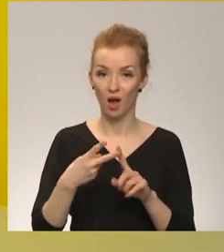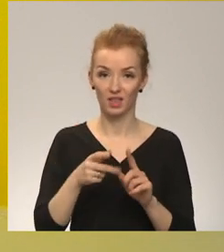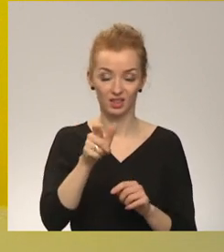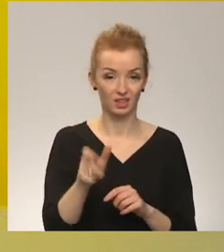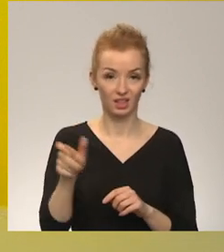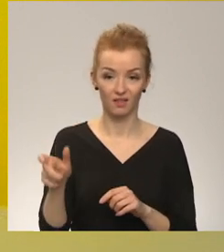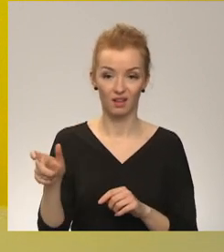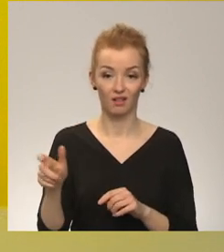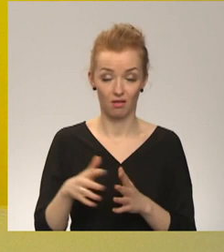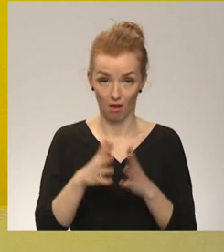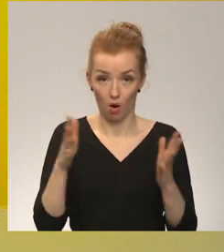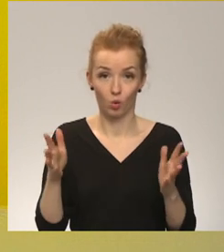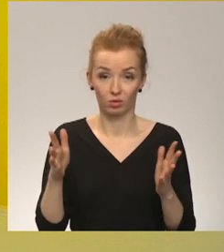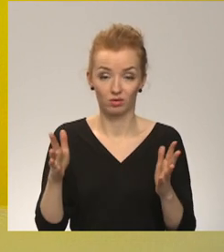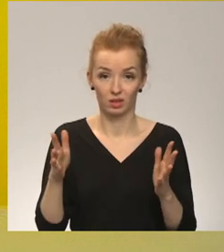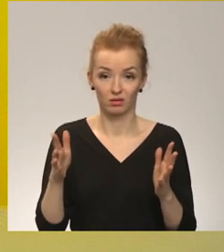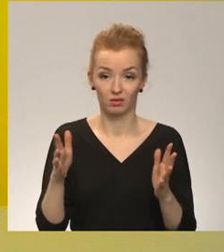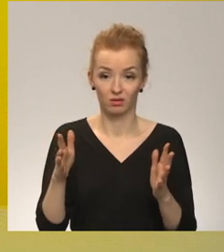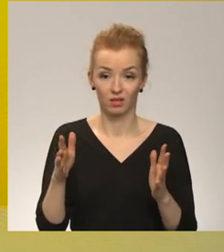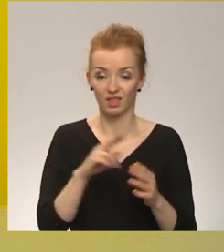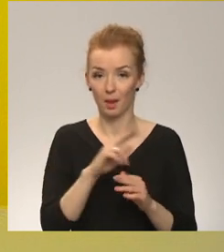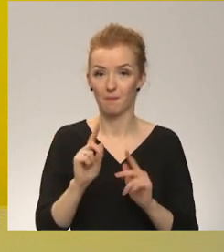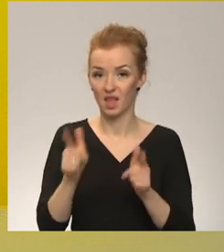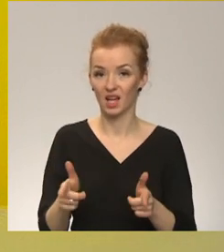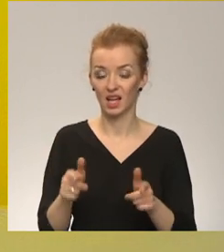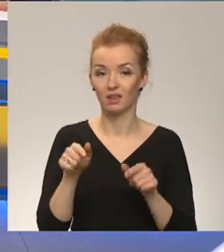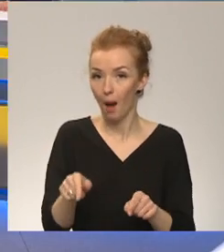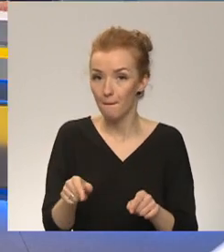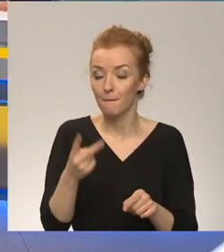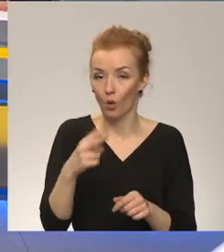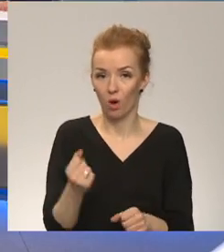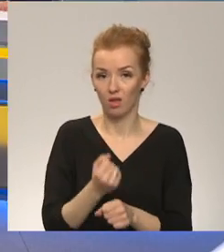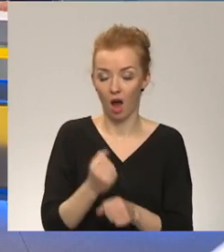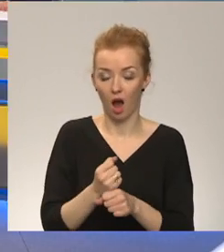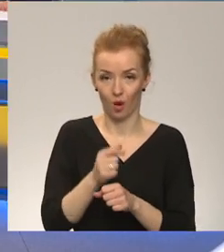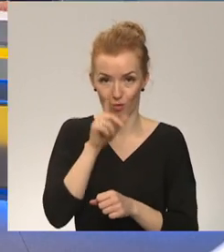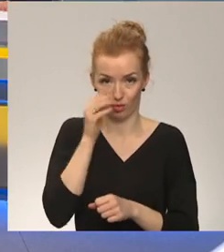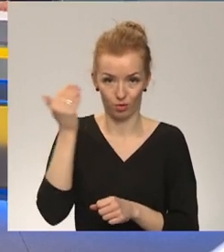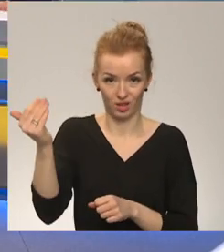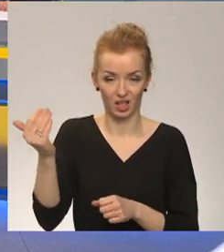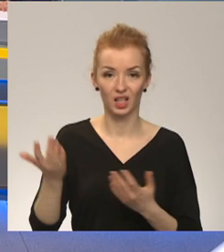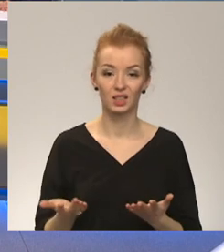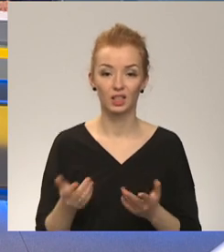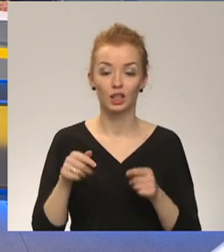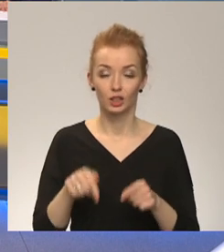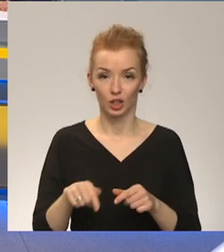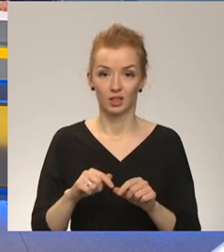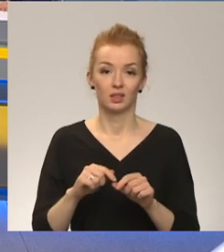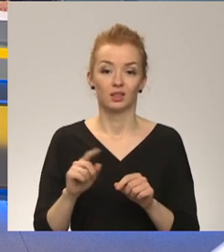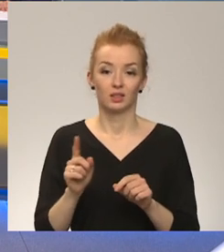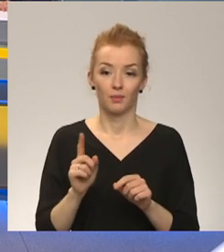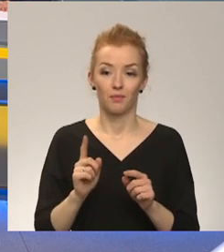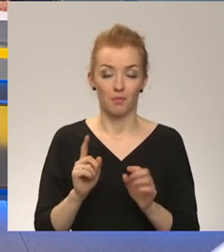daudzi ļoti iespējams kategoriski nepiekrīt tam, ko dara šobrīd Krievija. Mēs šāds solis ir pašlaik atbils, kurš